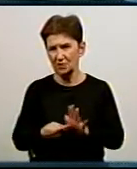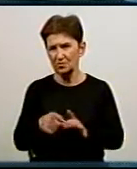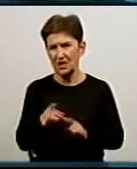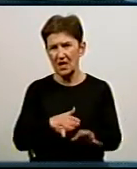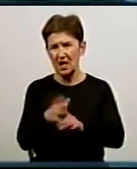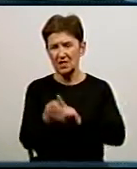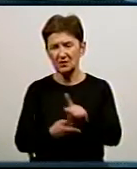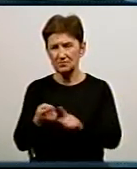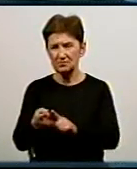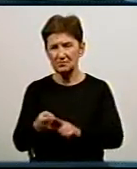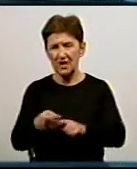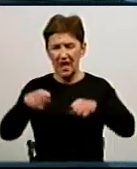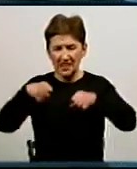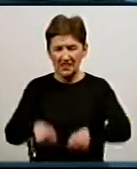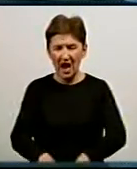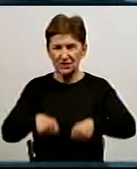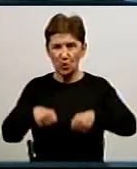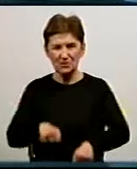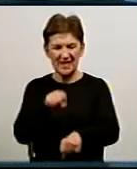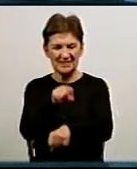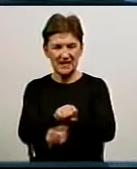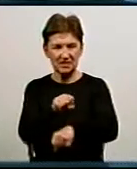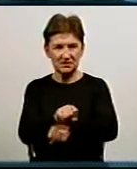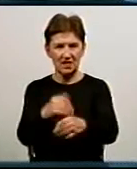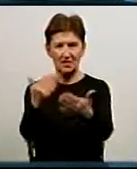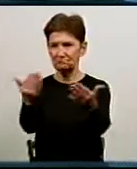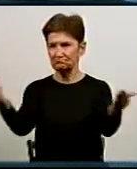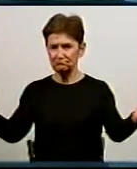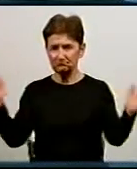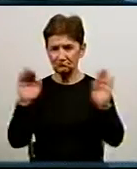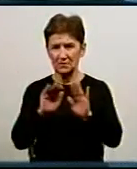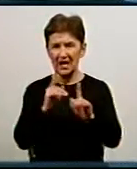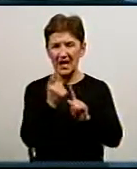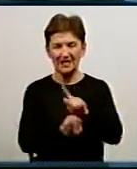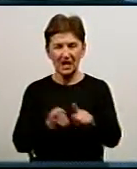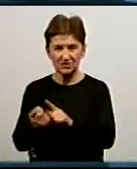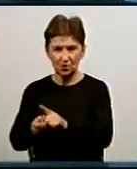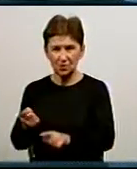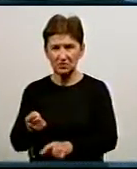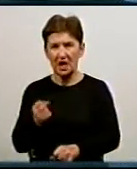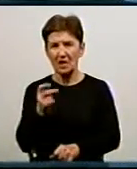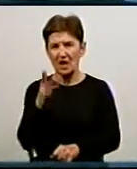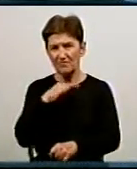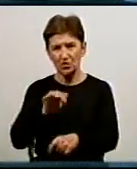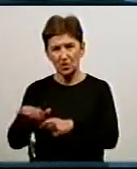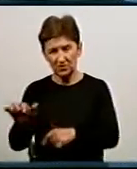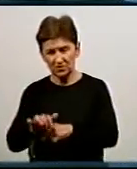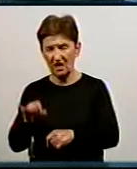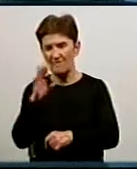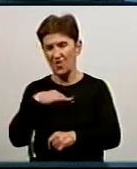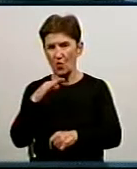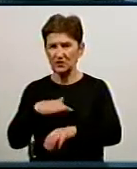реконструкцію наших насосних станцій, розпочинаються роботи про реконструкцію насосних станцій, як водопостачання, так і водовідведення.